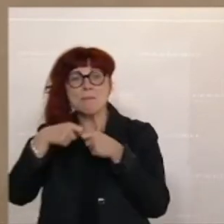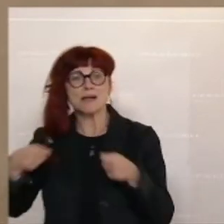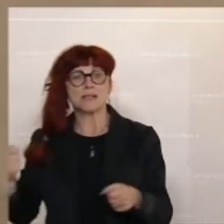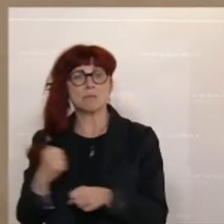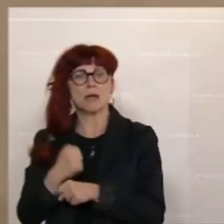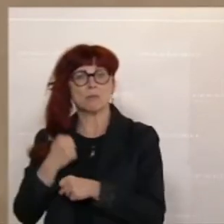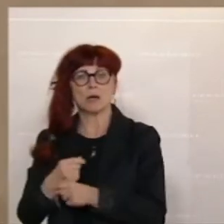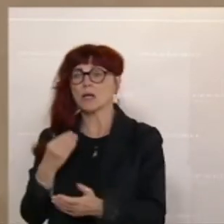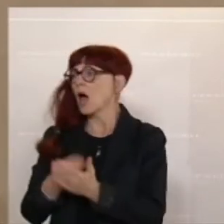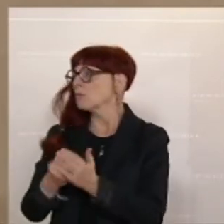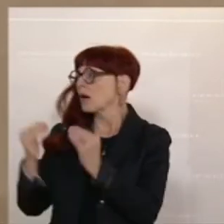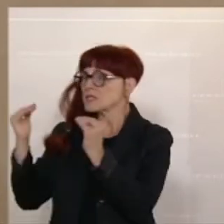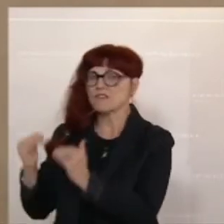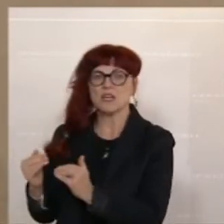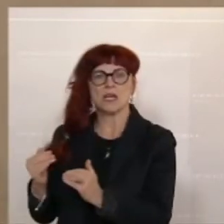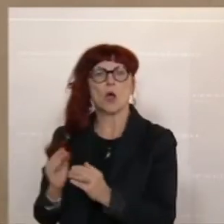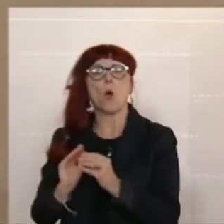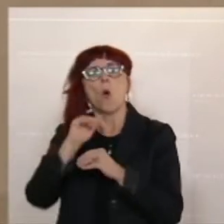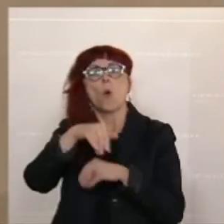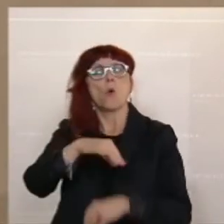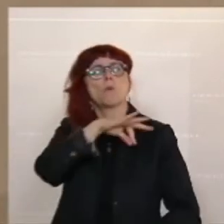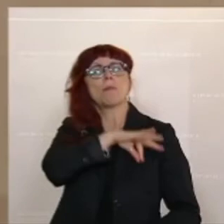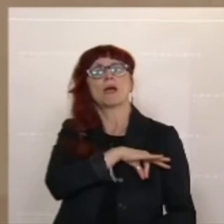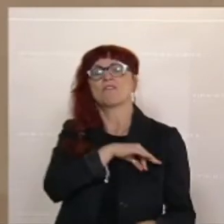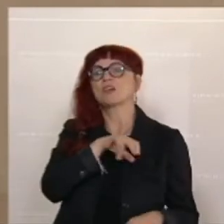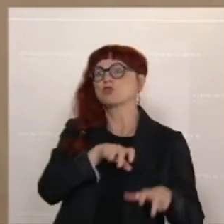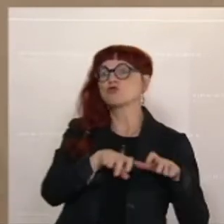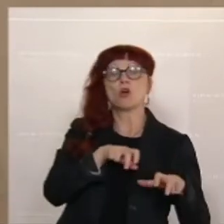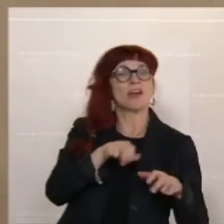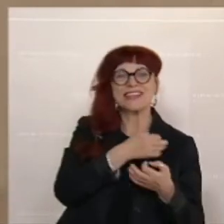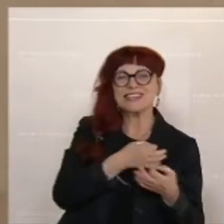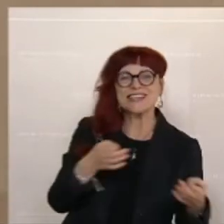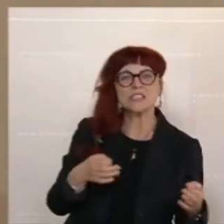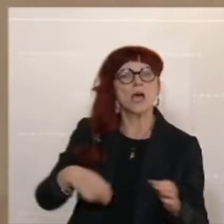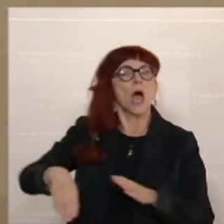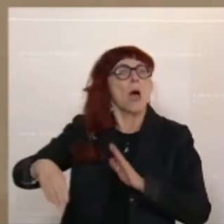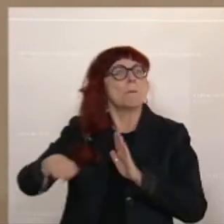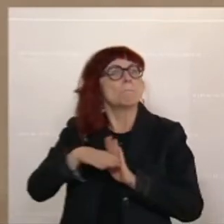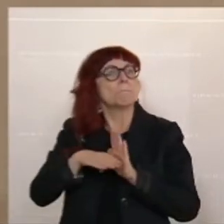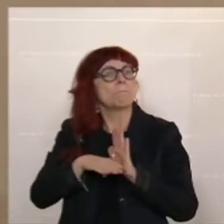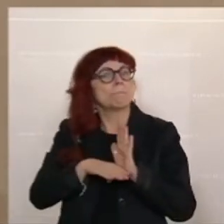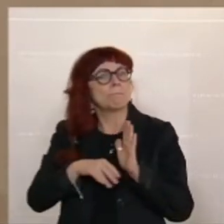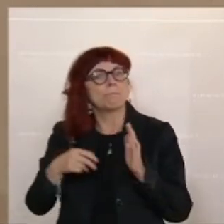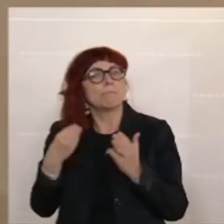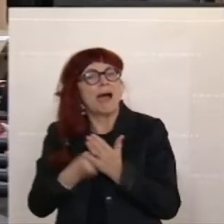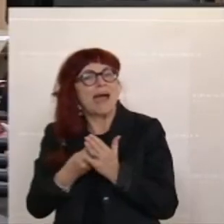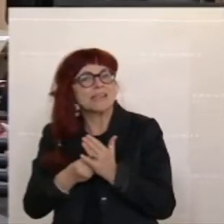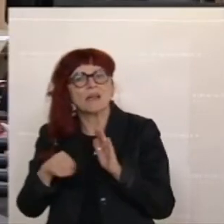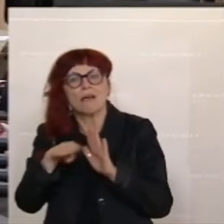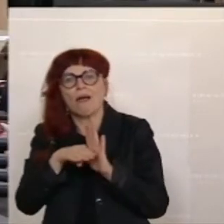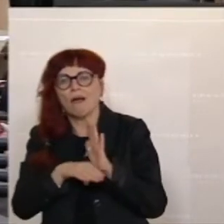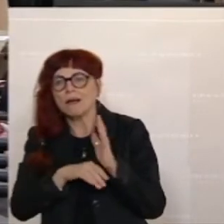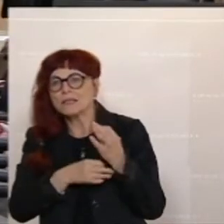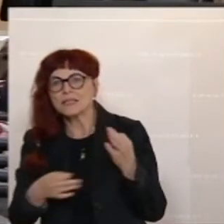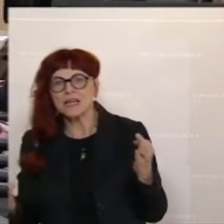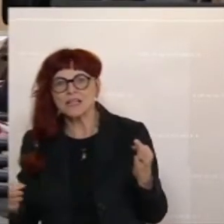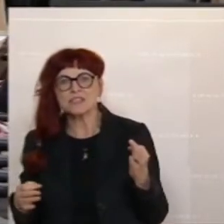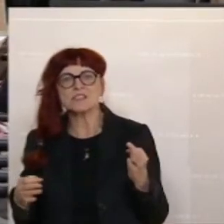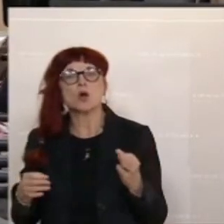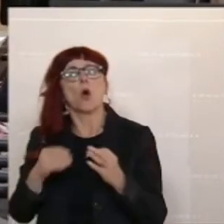Sie haben keine Übergewinne besteuert. Sie haben keine Preisregelung eingeführt. Sie haben nicht gekämpft gegen dieses System der unerlaubten